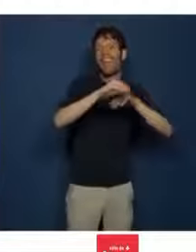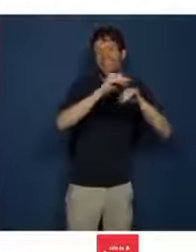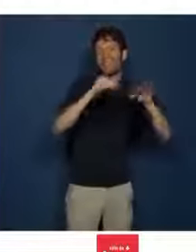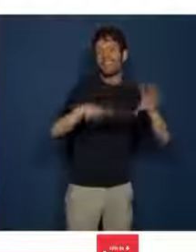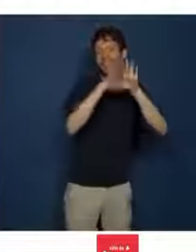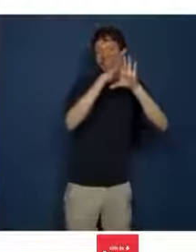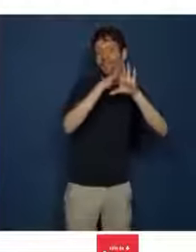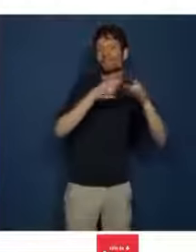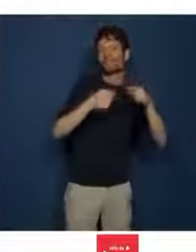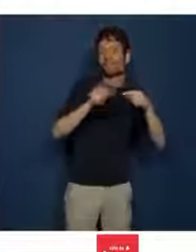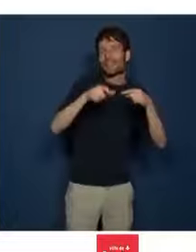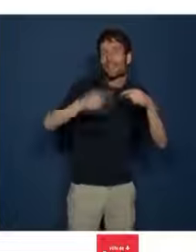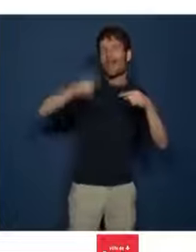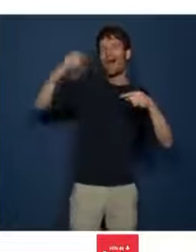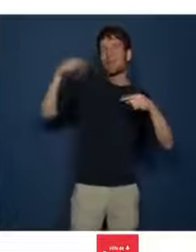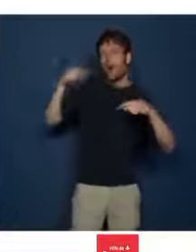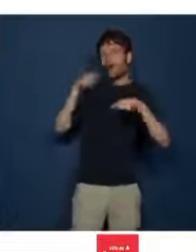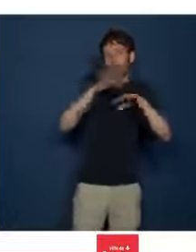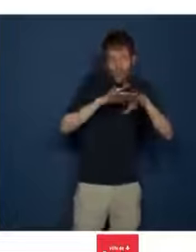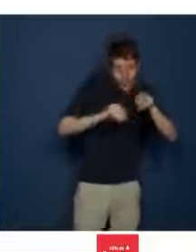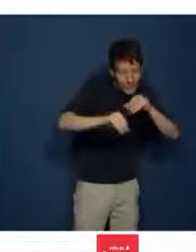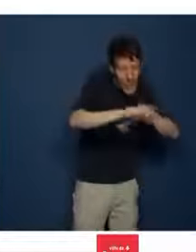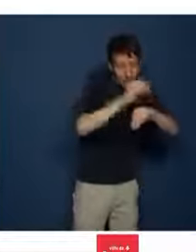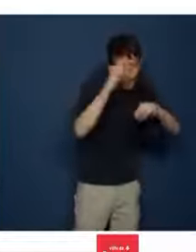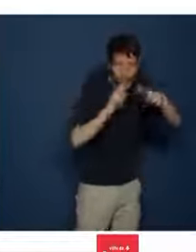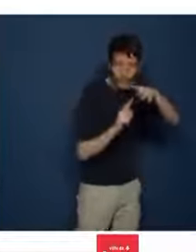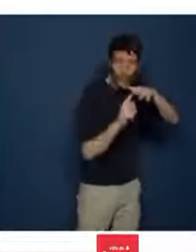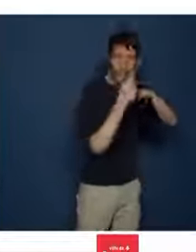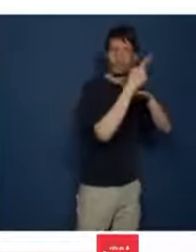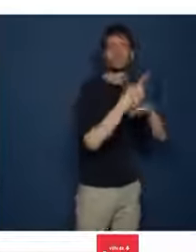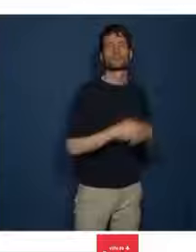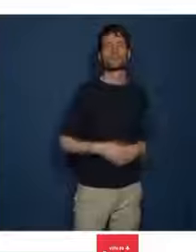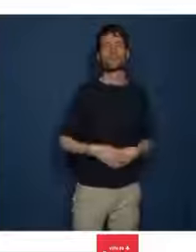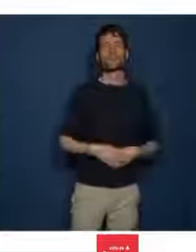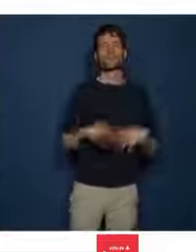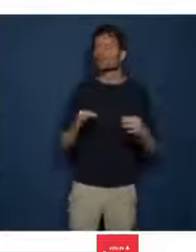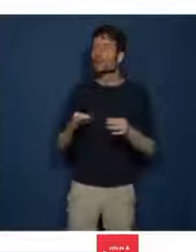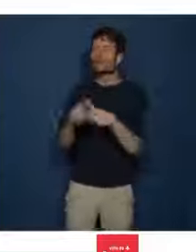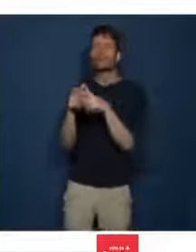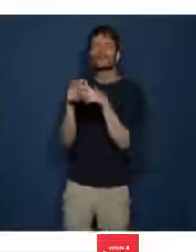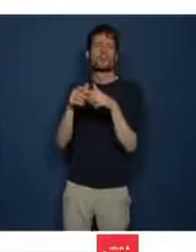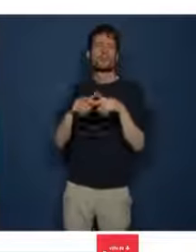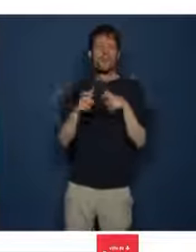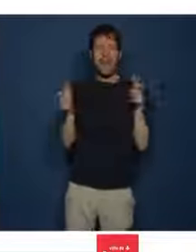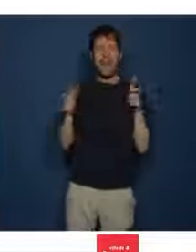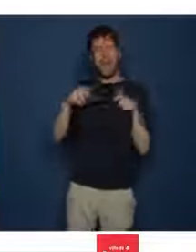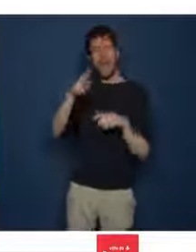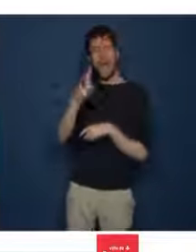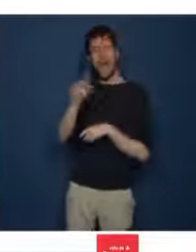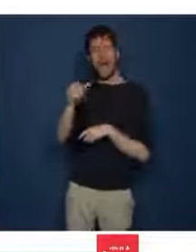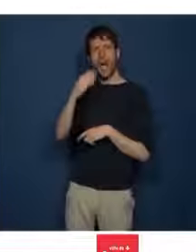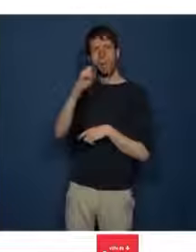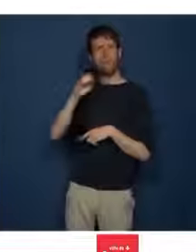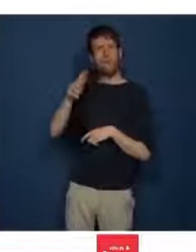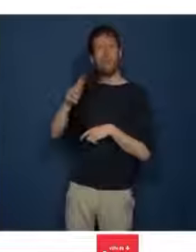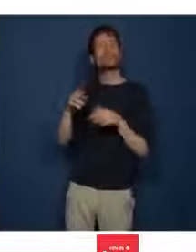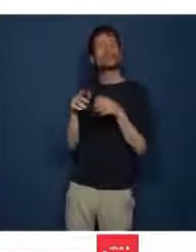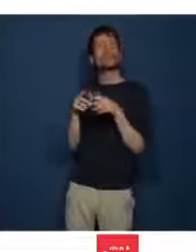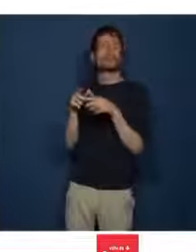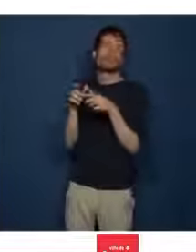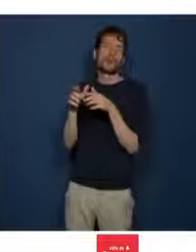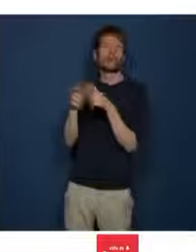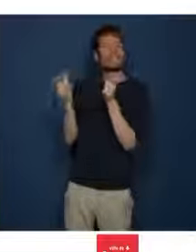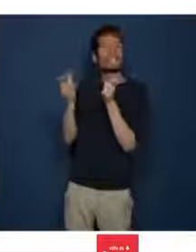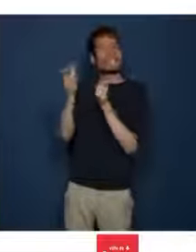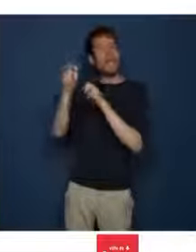A cet égard, la brutalité de l'expulsion de la société d'horticulture du Palais-Rameau tranche singulièrement avec les ambitions d'une